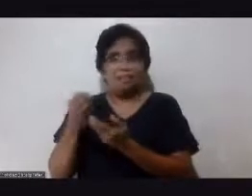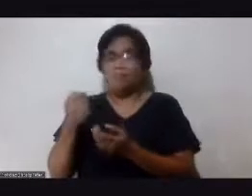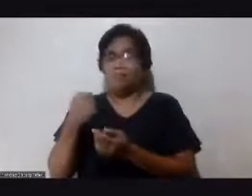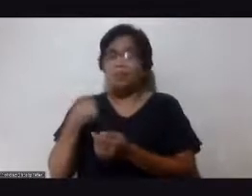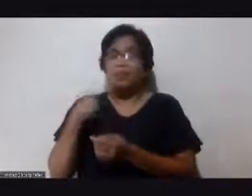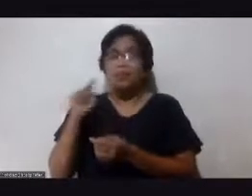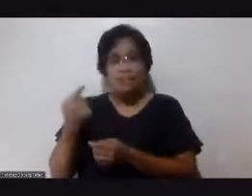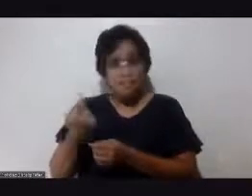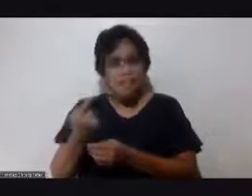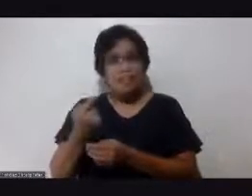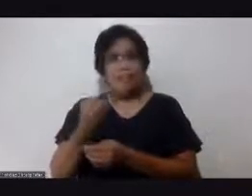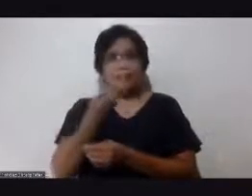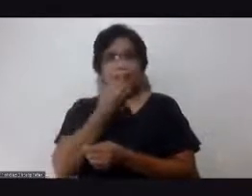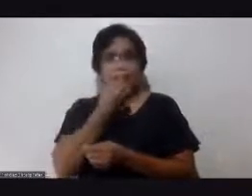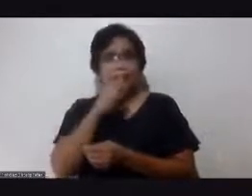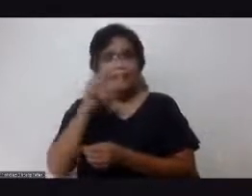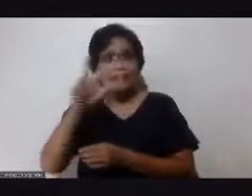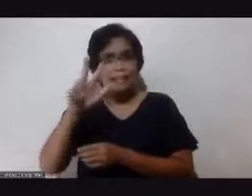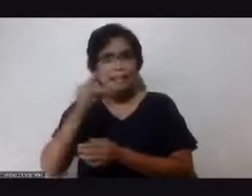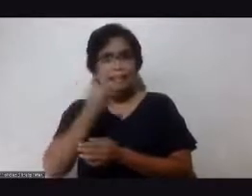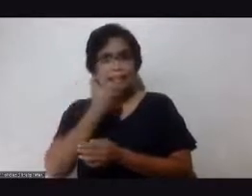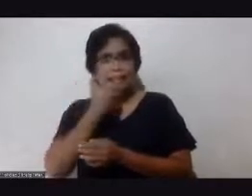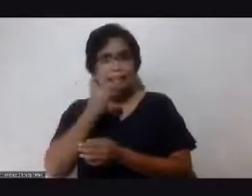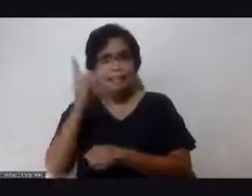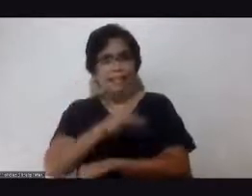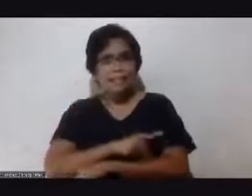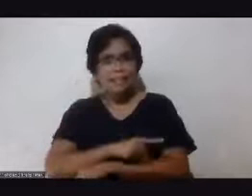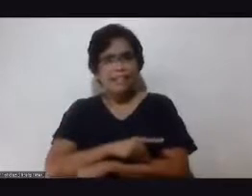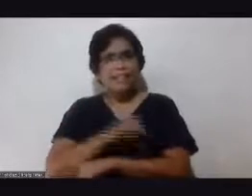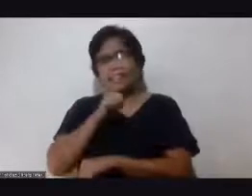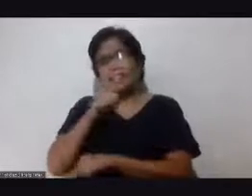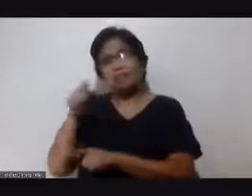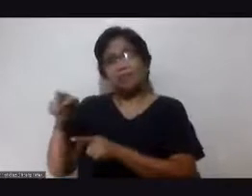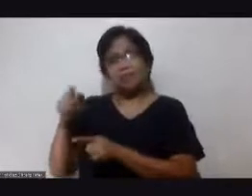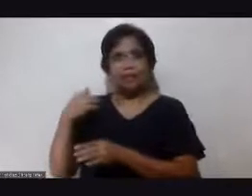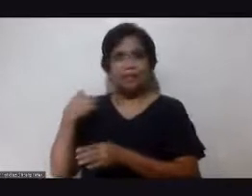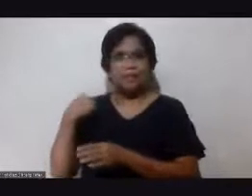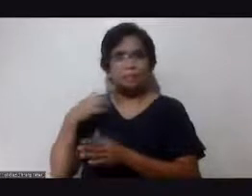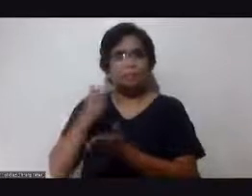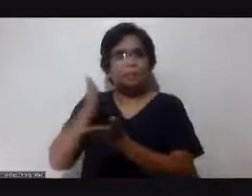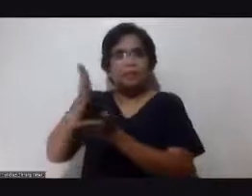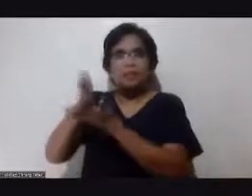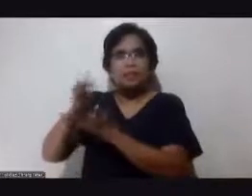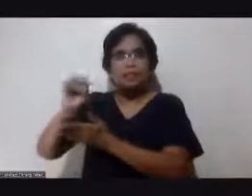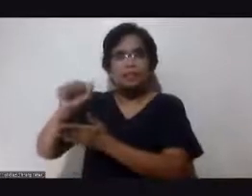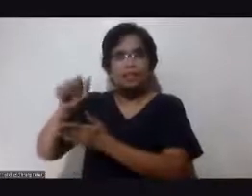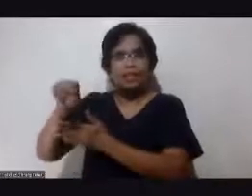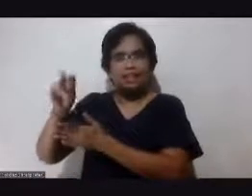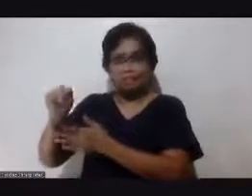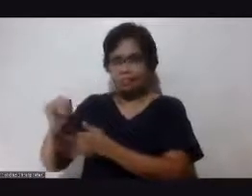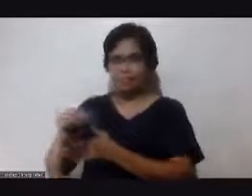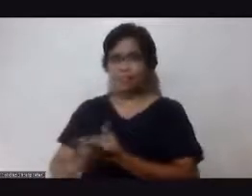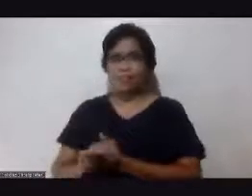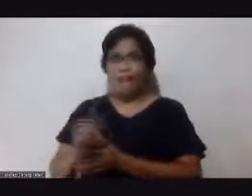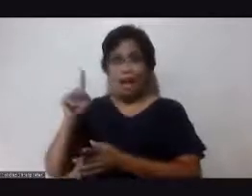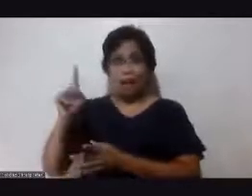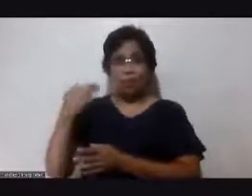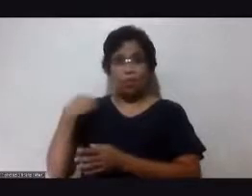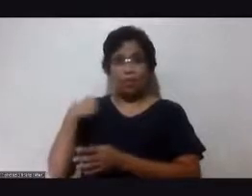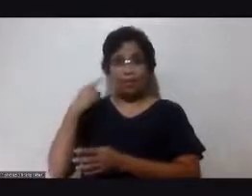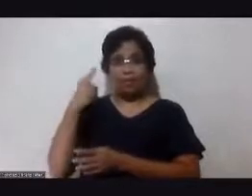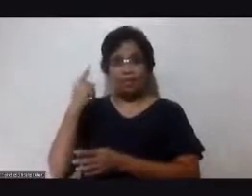meals a day wala naman akong hindi naman ako nagpapasalon may isang babae nagtanong sa akin anong